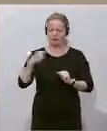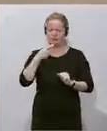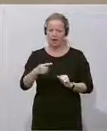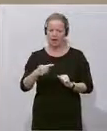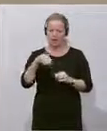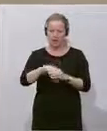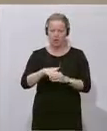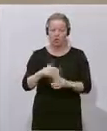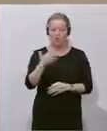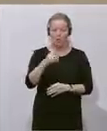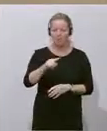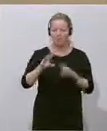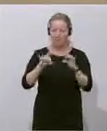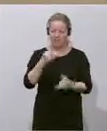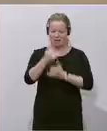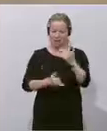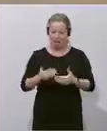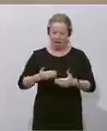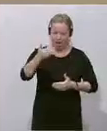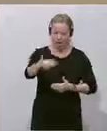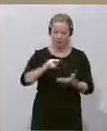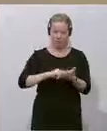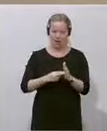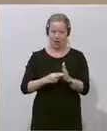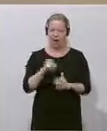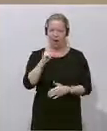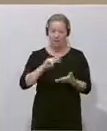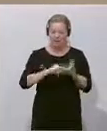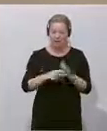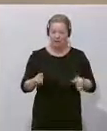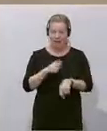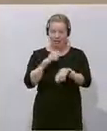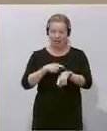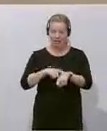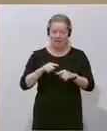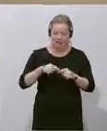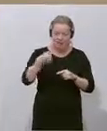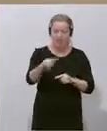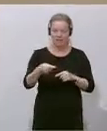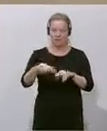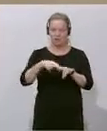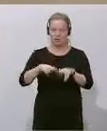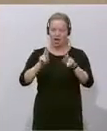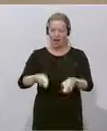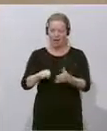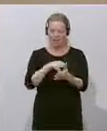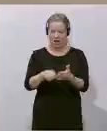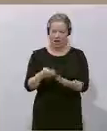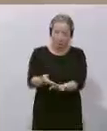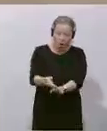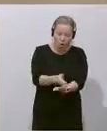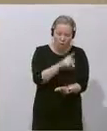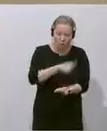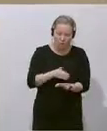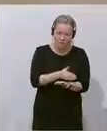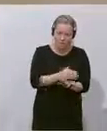auf 5 bis 10 Jahre an, und plant schon gleichzeitig die nächste Nationalratswahl Monate zuvor, und jetzt